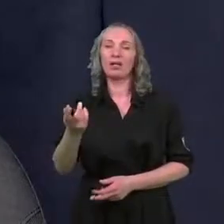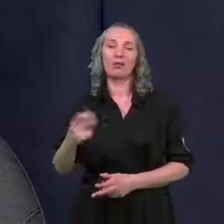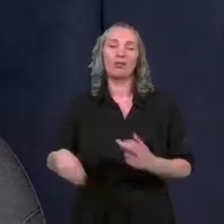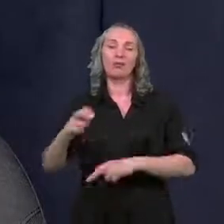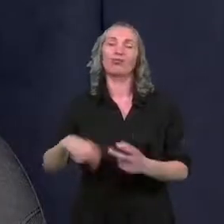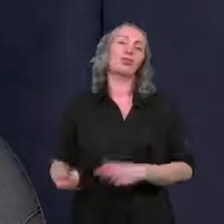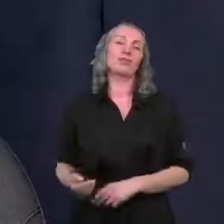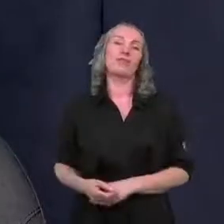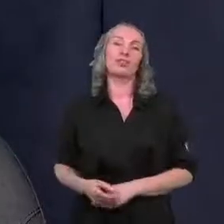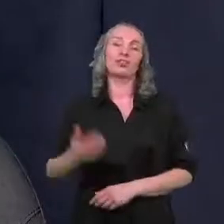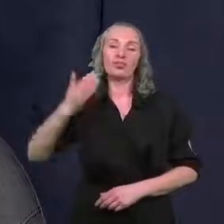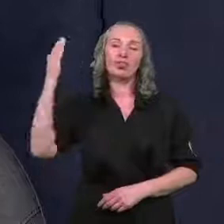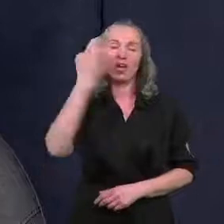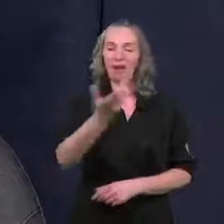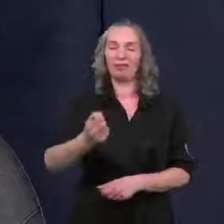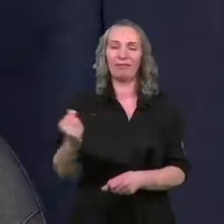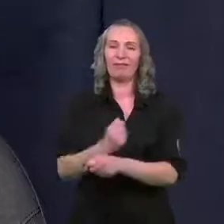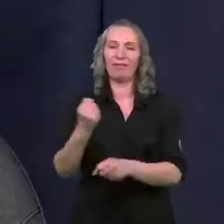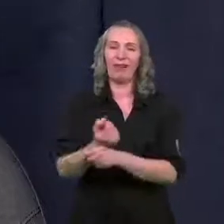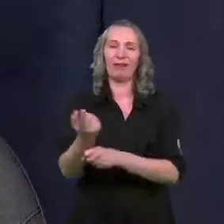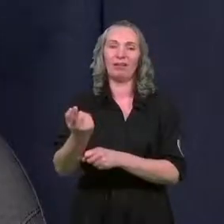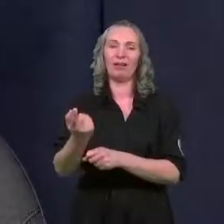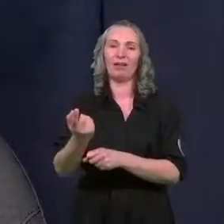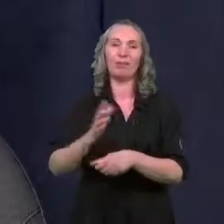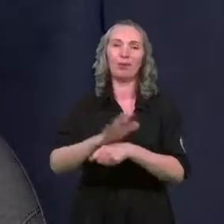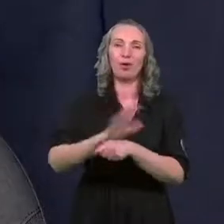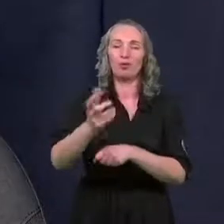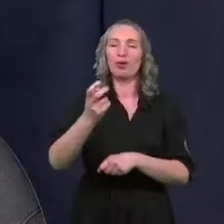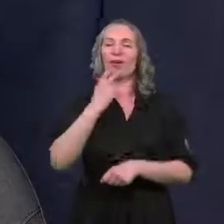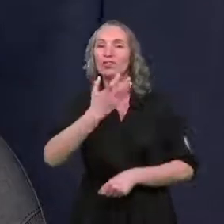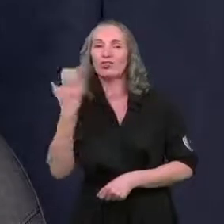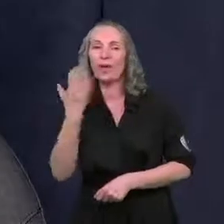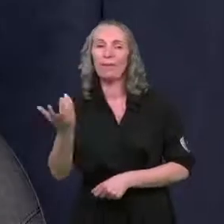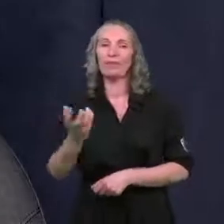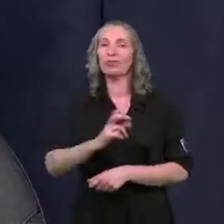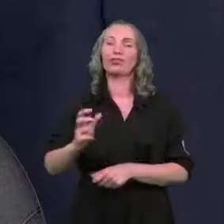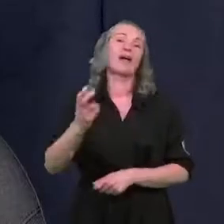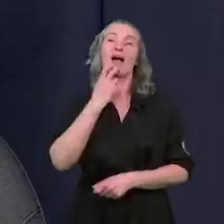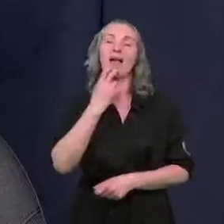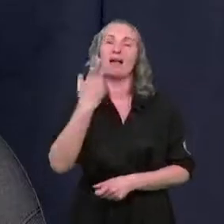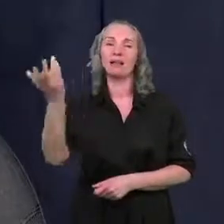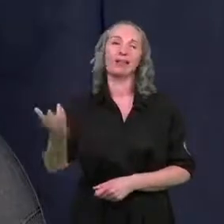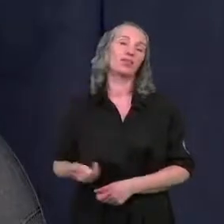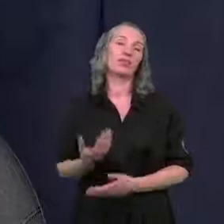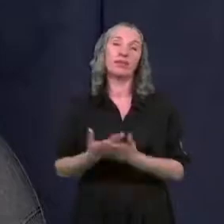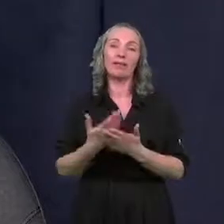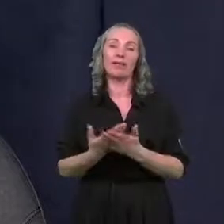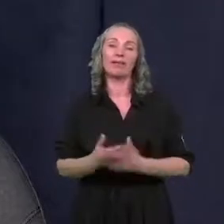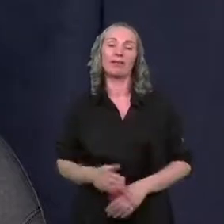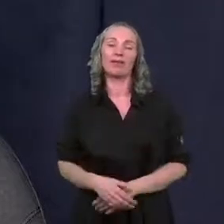używać tego czarnego surowca do produkcji energii cieplej, czy też produkcji energii elektrycznej. Dlatego też